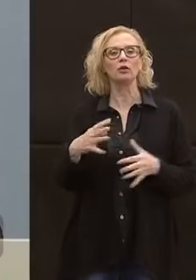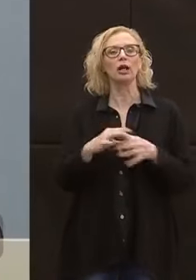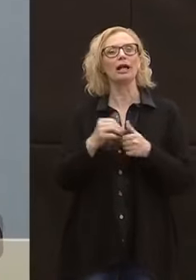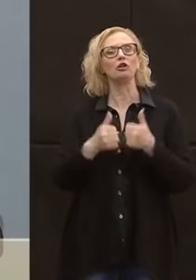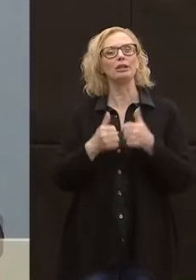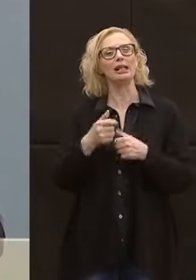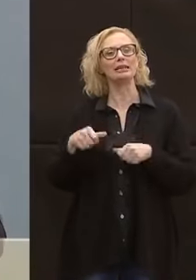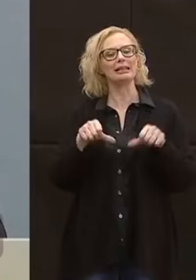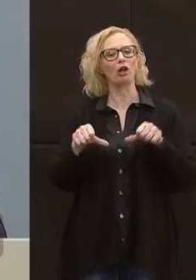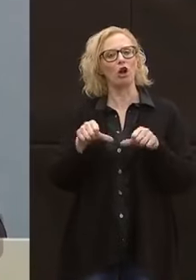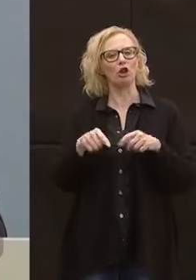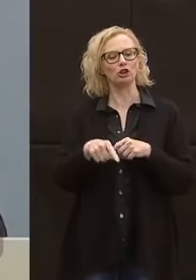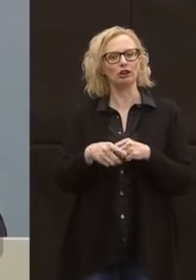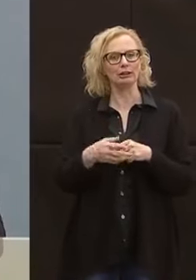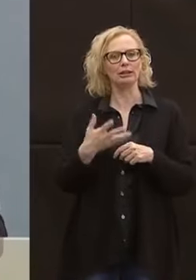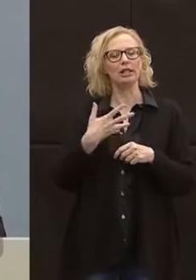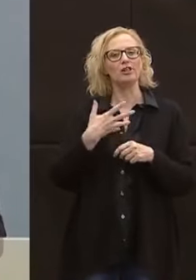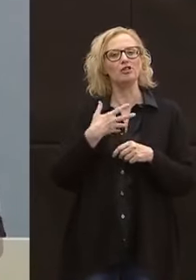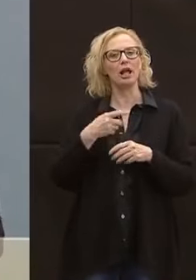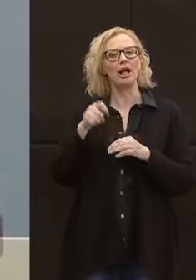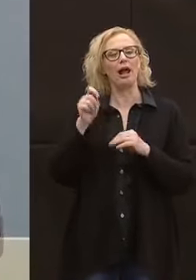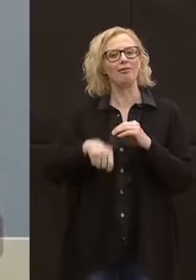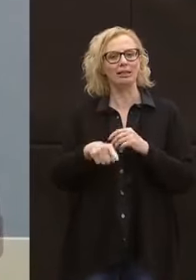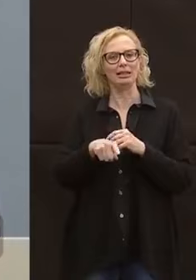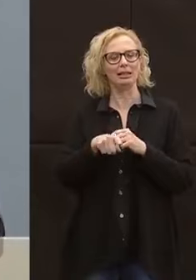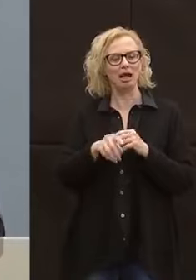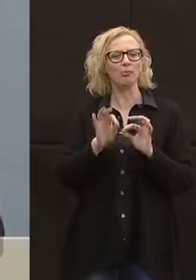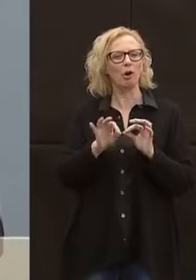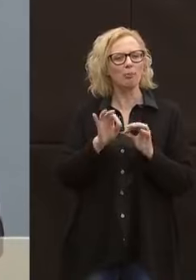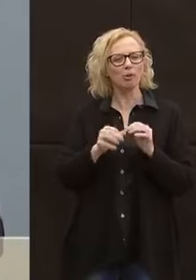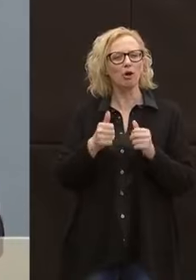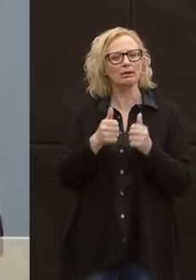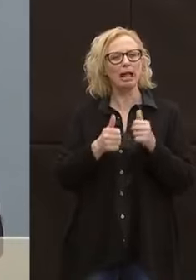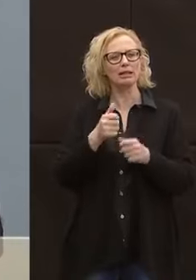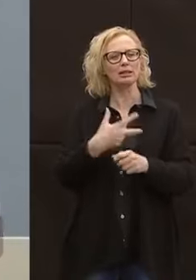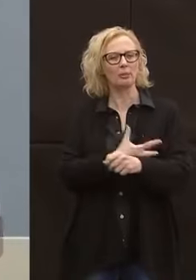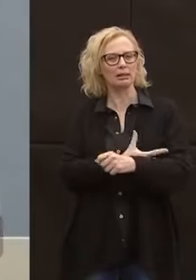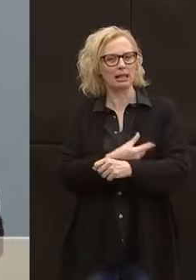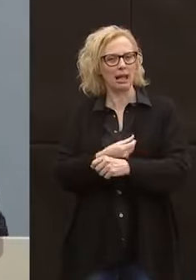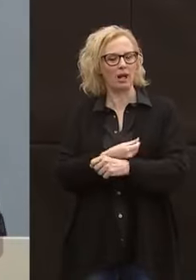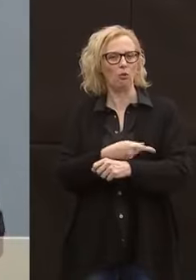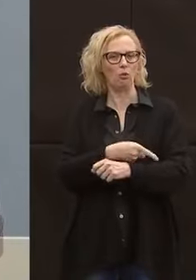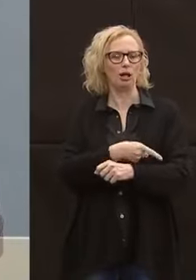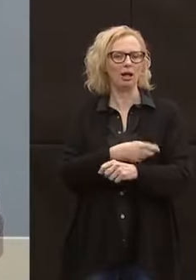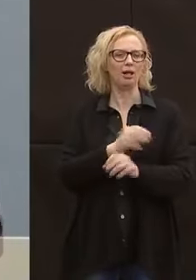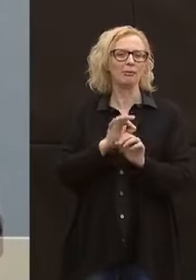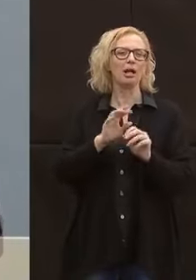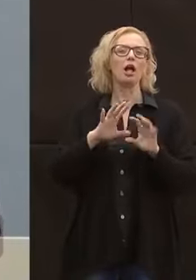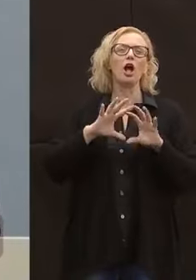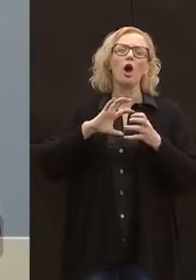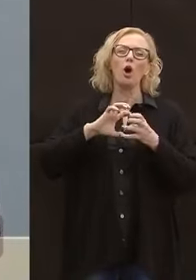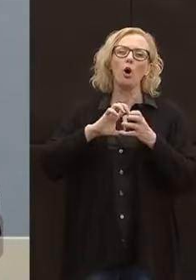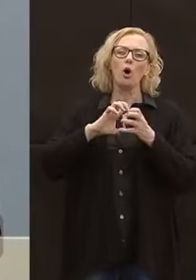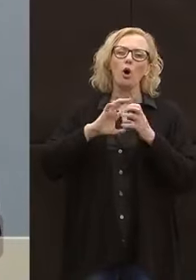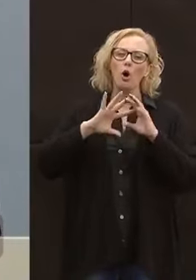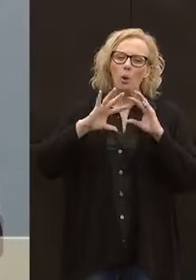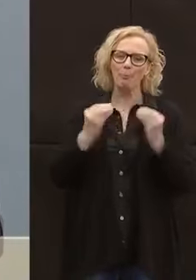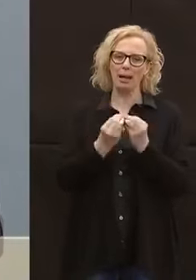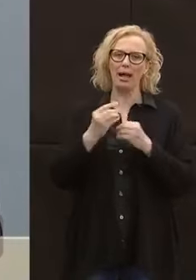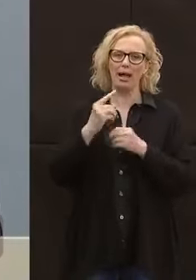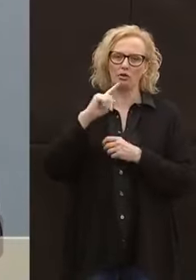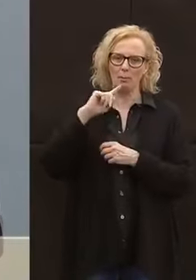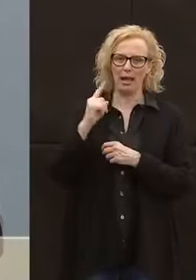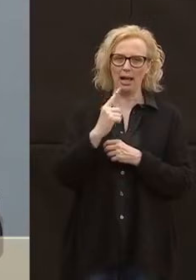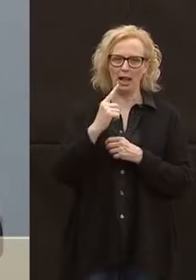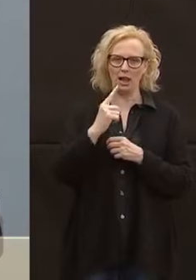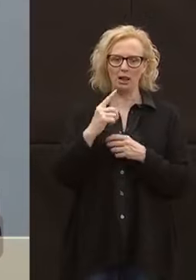sierologici, partirà il test sierologico, quello serio, quello con il prelievo, diciamo serio, quello più complesso, completo, quello